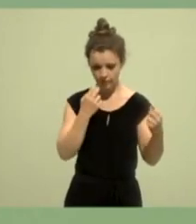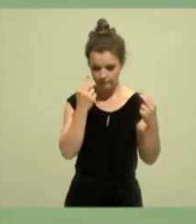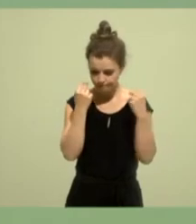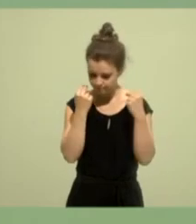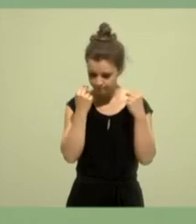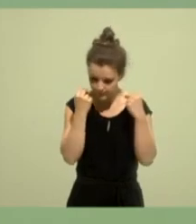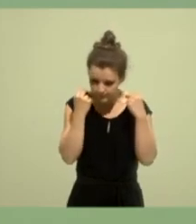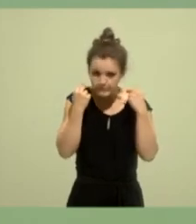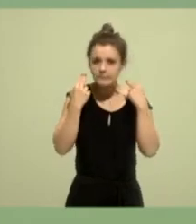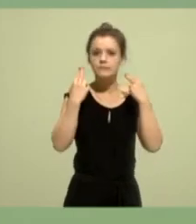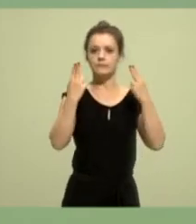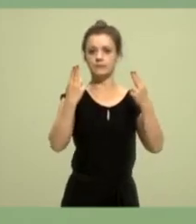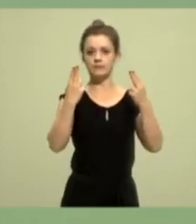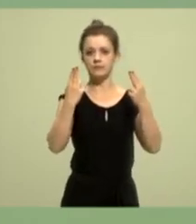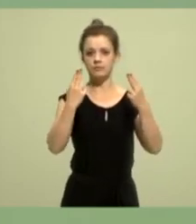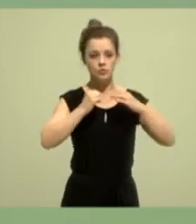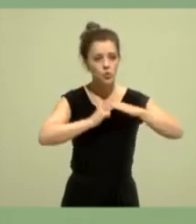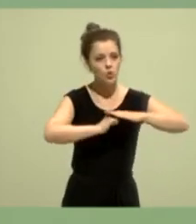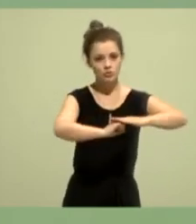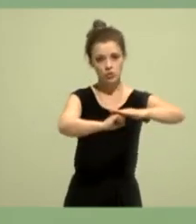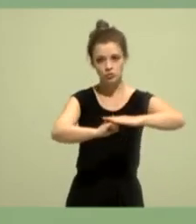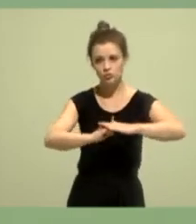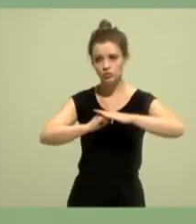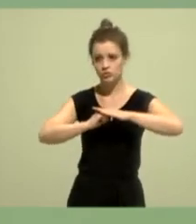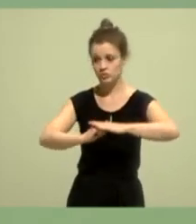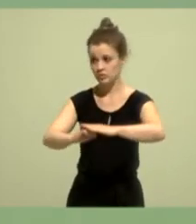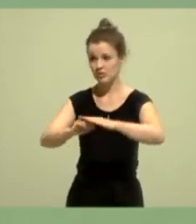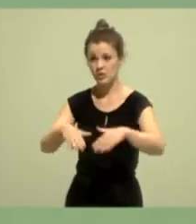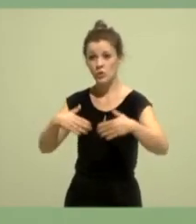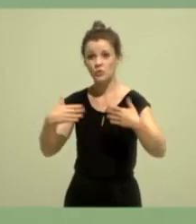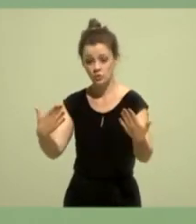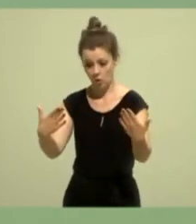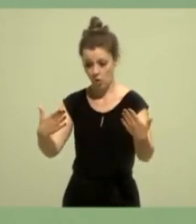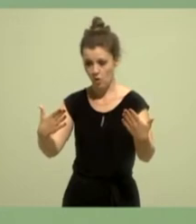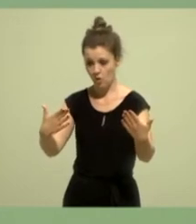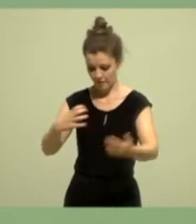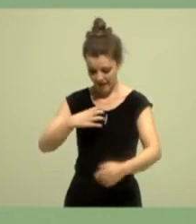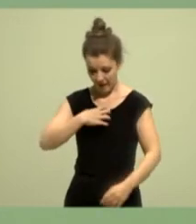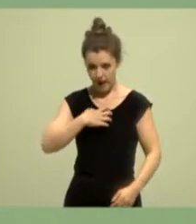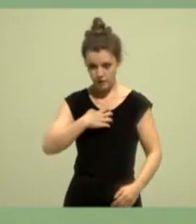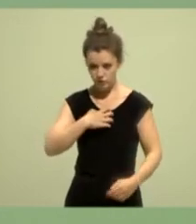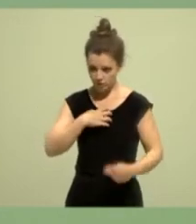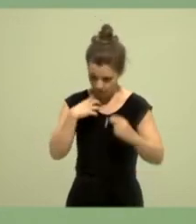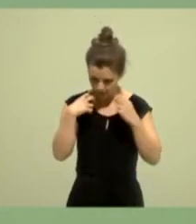einzustehen. Denn wenn Haltung gefragt ist, dann sind es wir Grünen, die als erstes aufstehen.